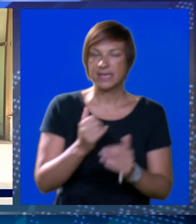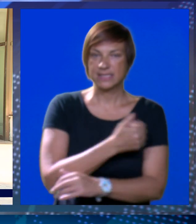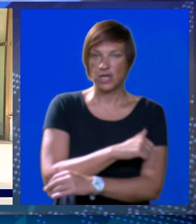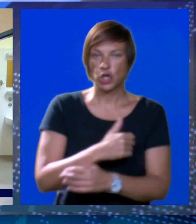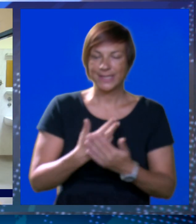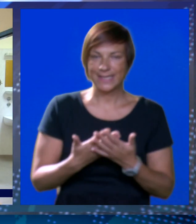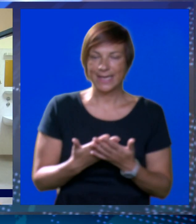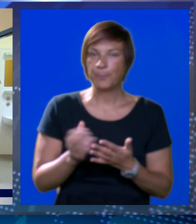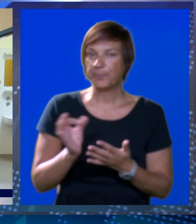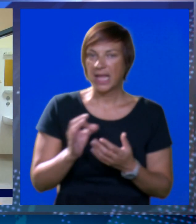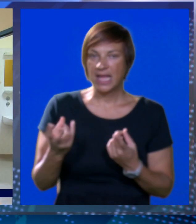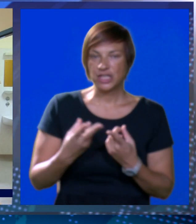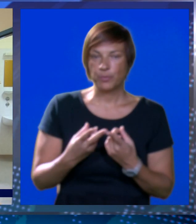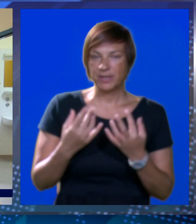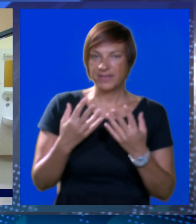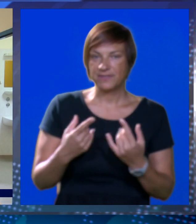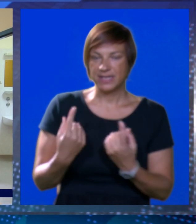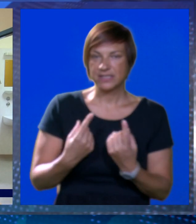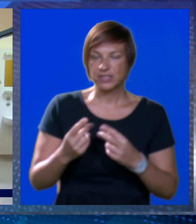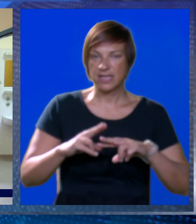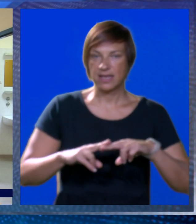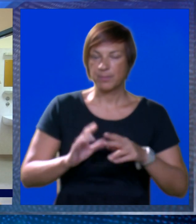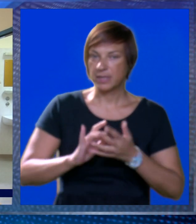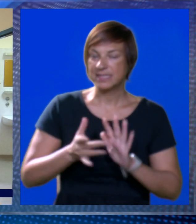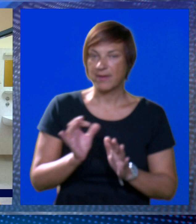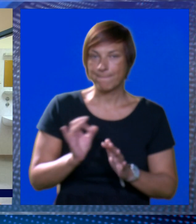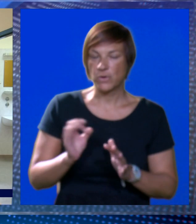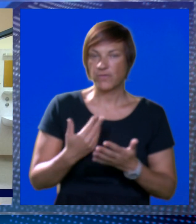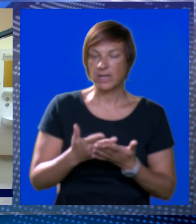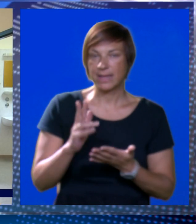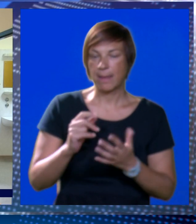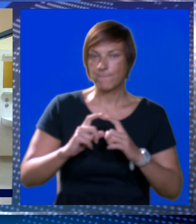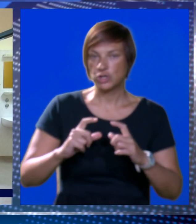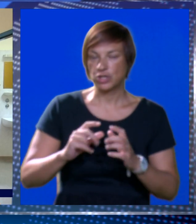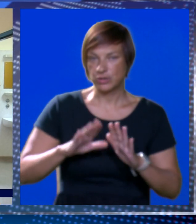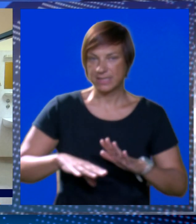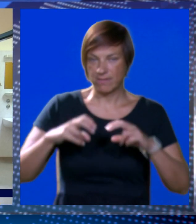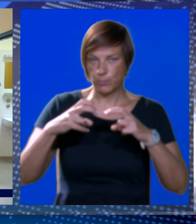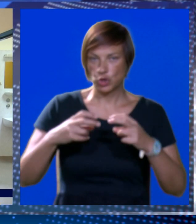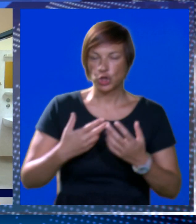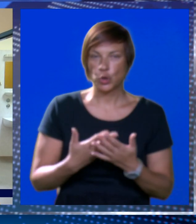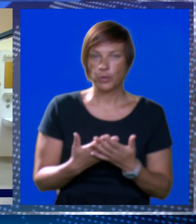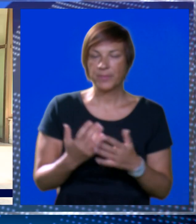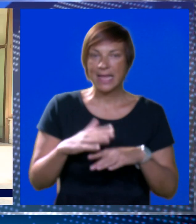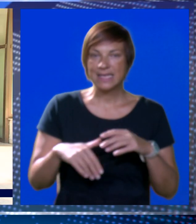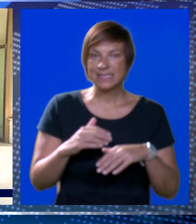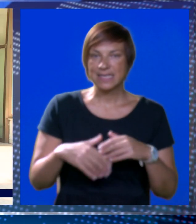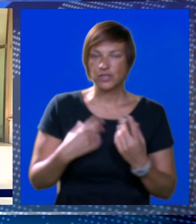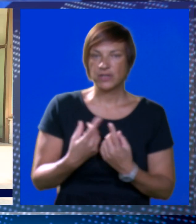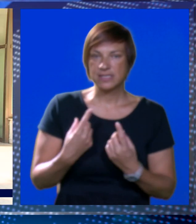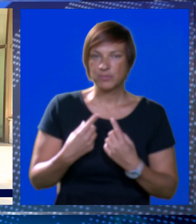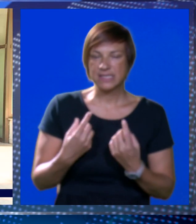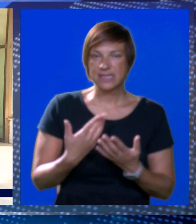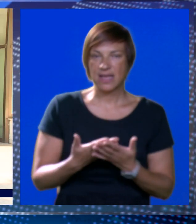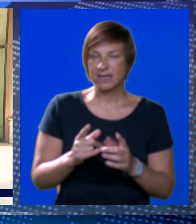godišne razine. Dobra vijesti kako je financijsko stanje bolnica sve povoljnije te je postojeći dug stavljen pod kontrolu. Zadovoljni smo